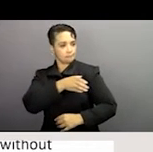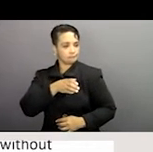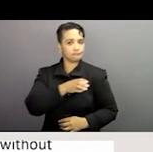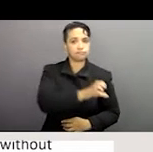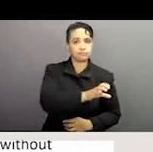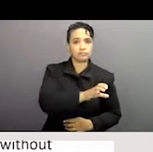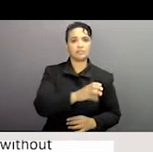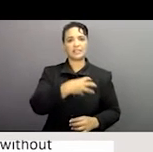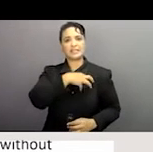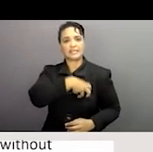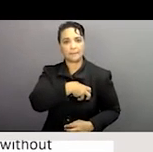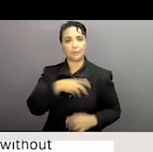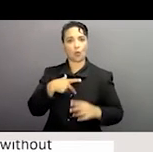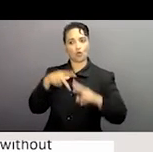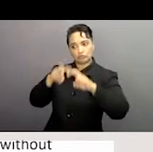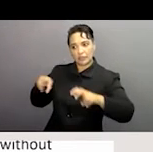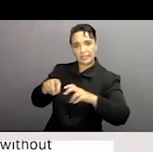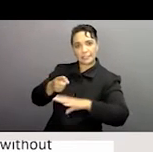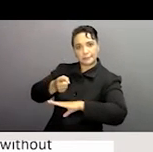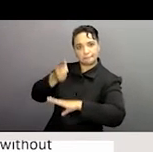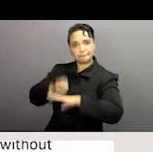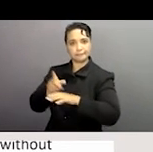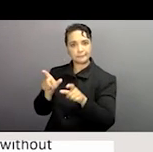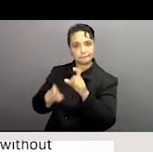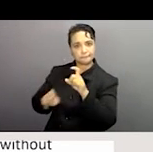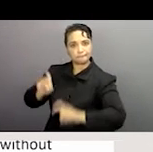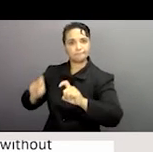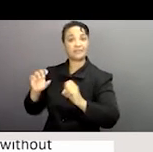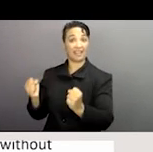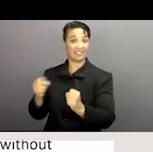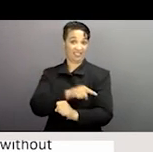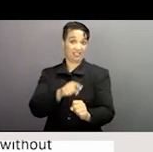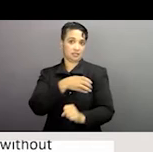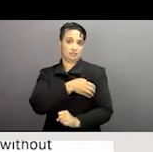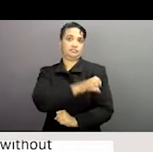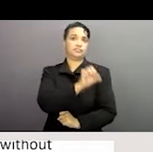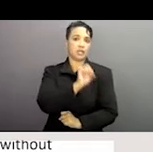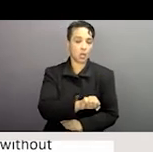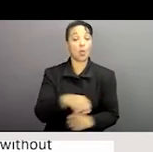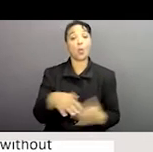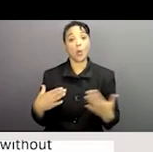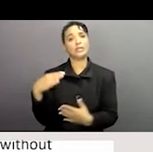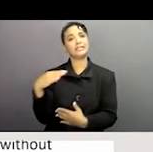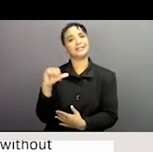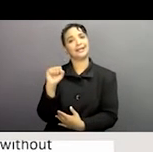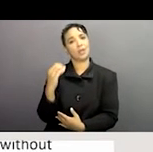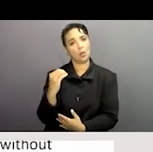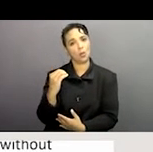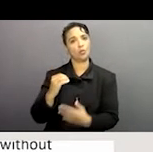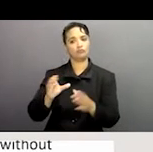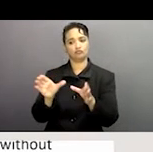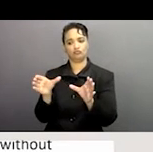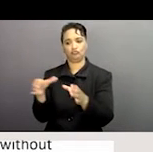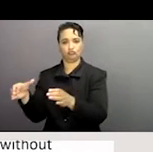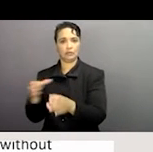capacités aussi par exemple pour le respect des lois et d'autres autorités publiques ou aussi bien que d'autres qui pourraient être allouées à la